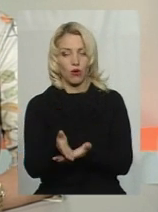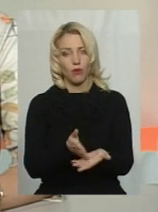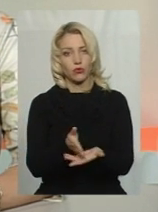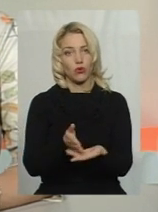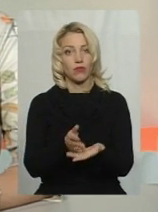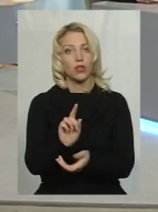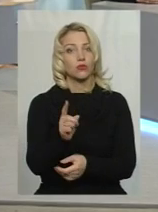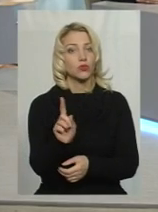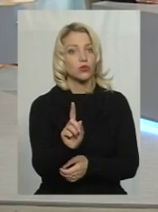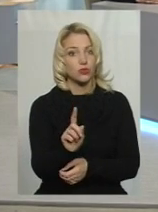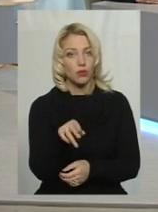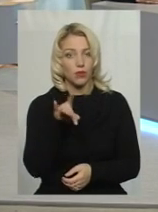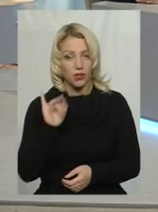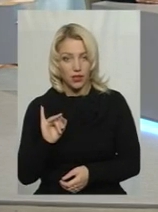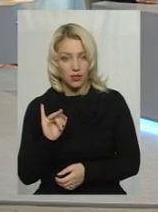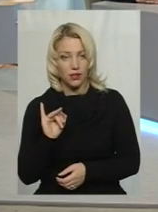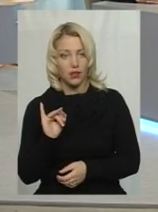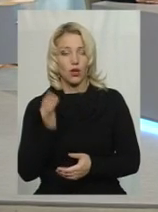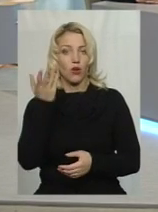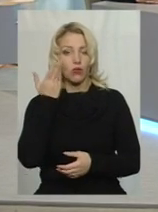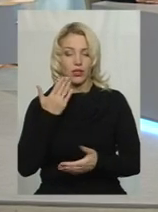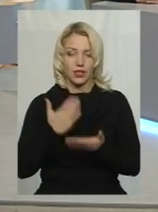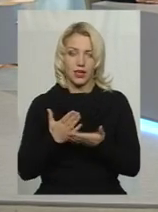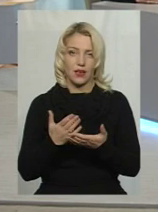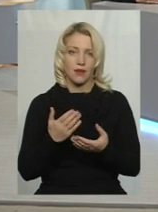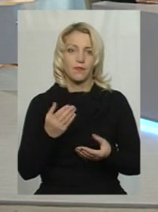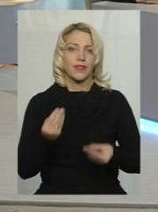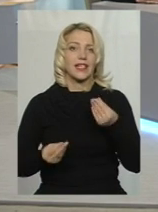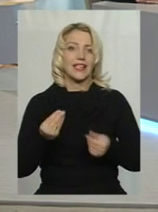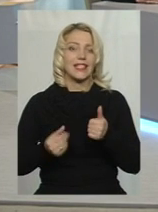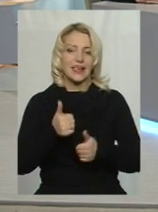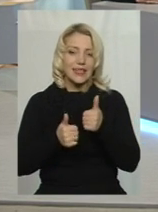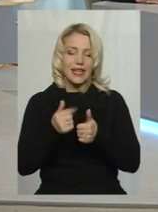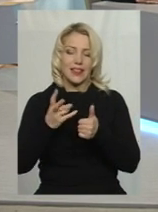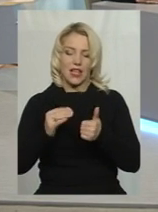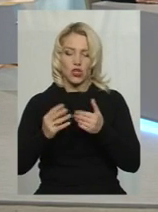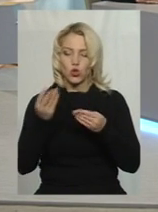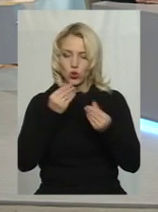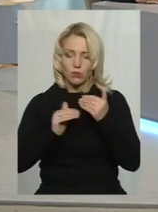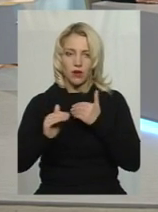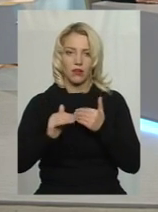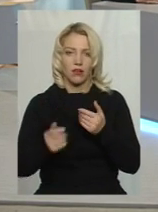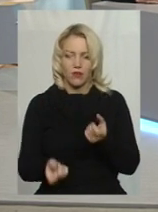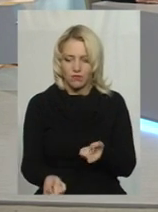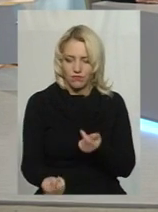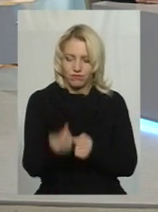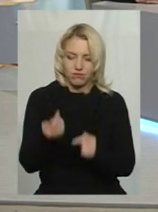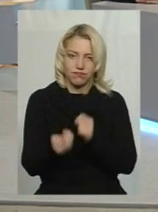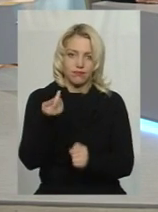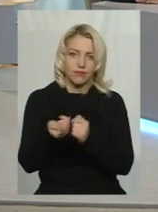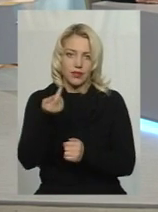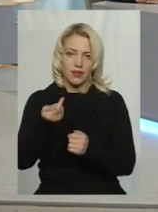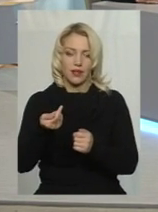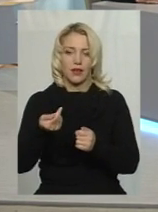Тому що, коли йдуть ігри на штучному покритті, вибиваються і пісок, і гранули, все рівно його потрібно